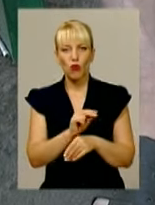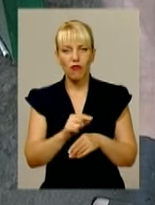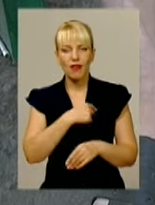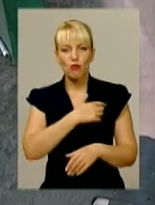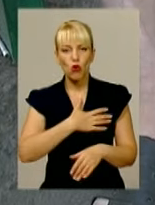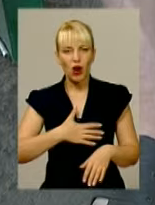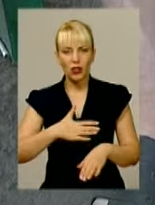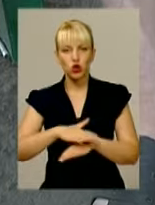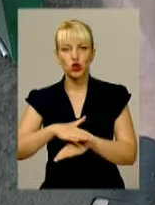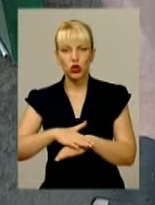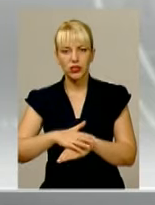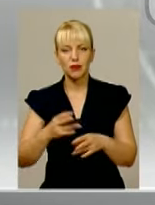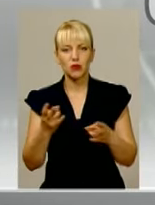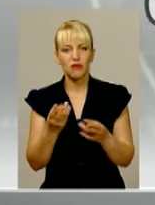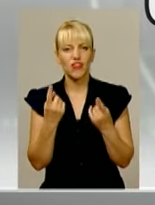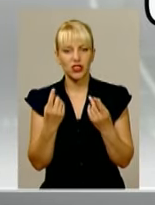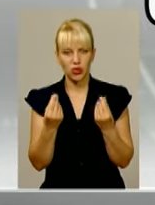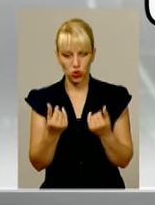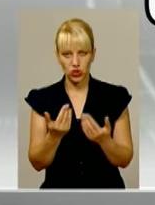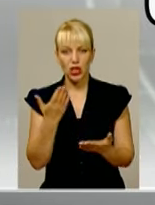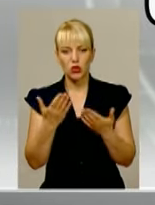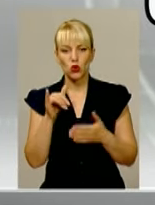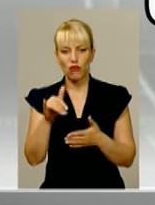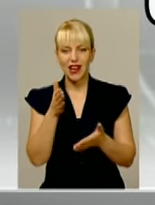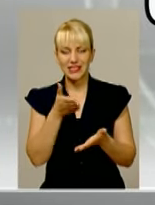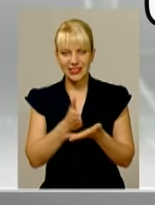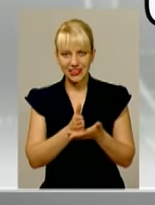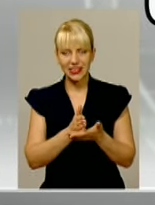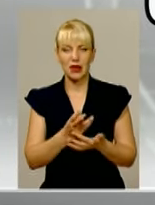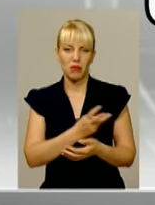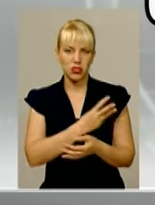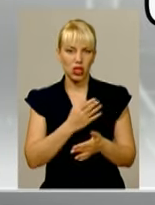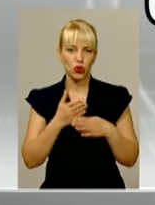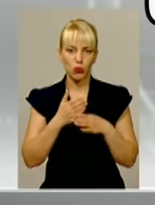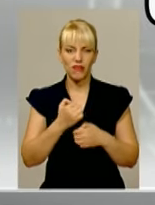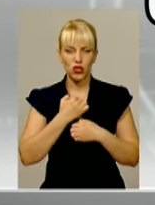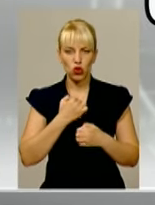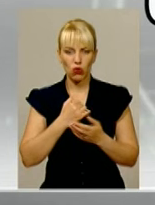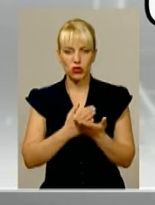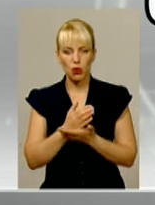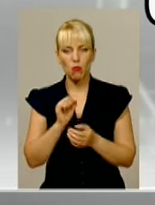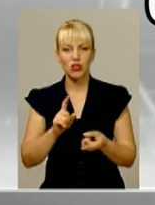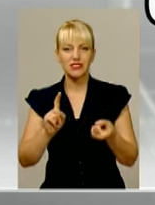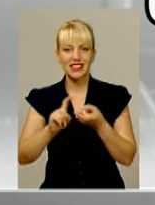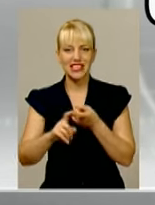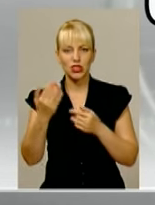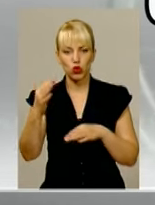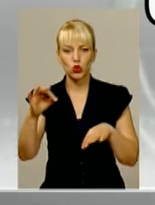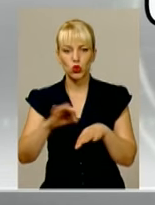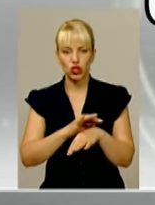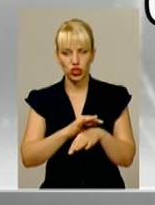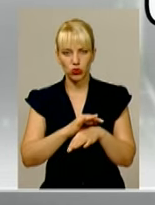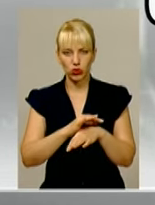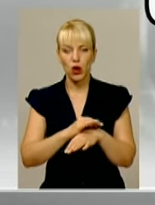коштів, яких у родини просто немає. Тож, якщо ви маєте бажання допомогти військовослужбовцю, можете зв'язатися з його дружиною Оленою за номером